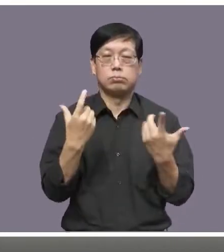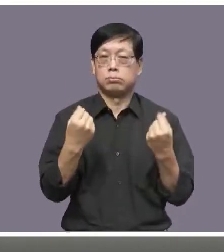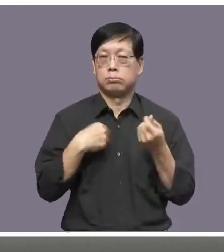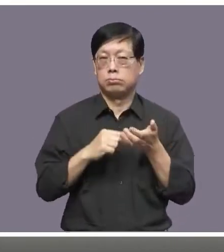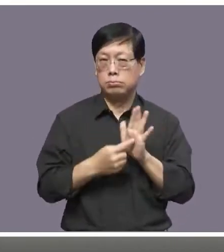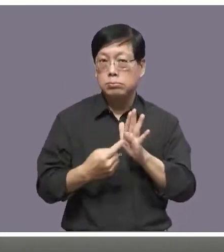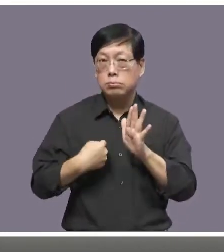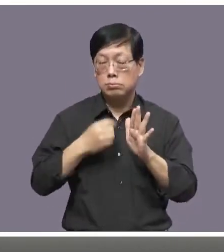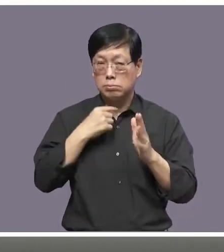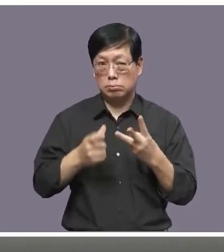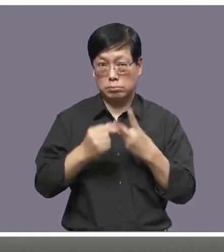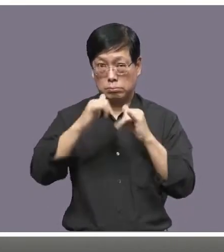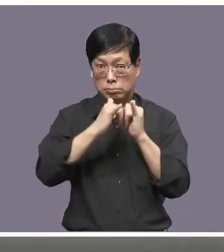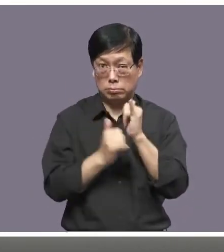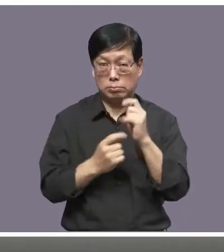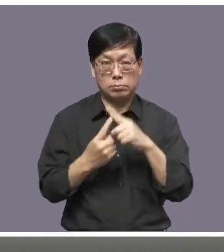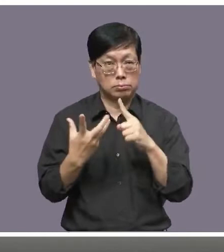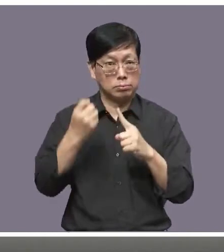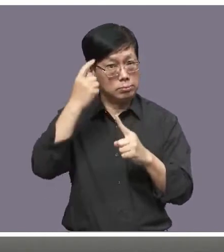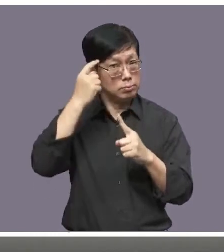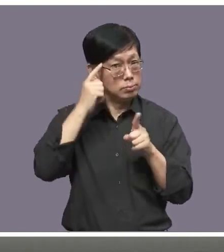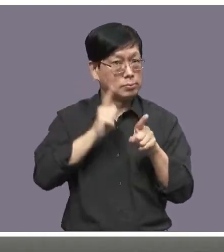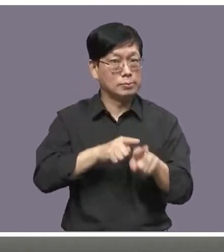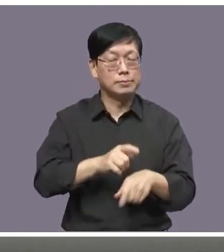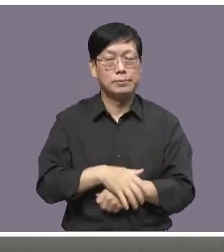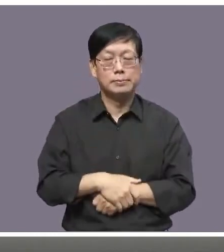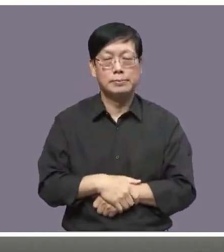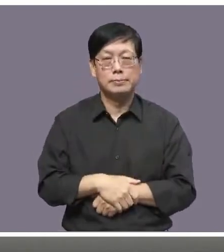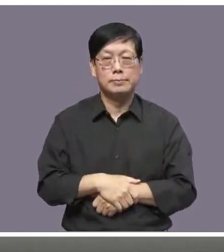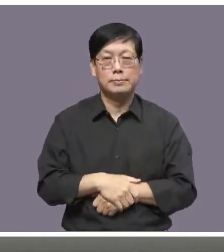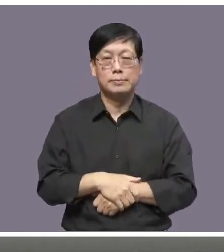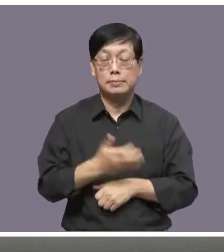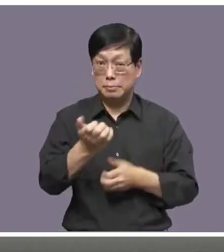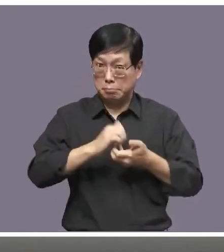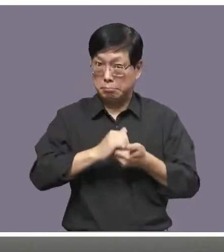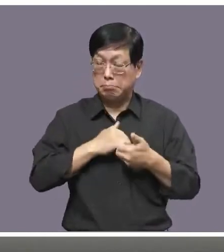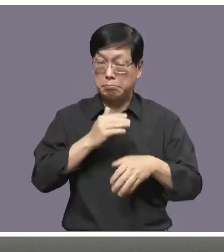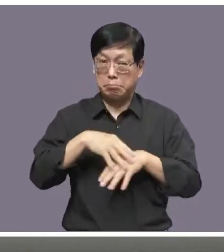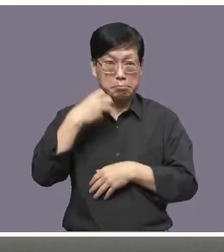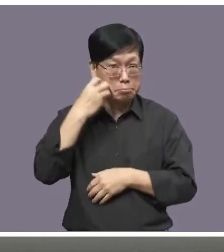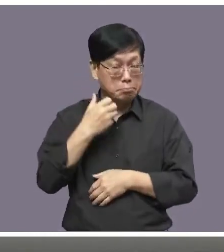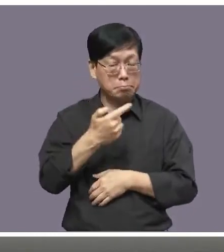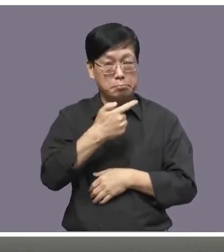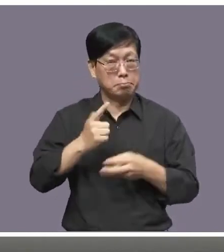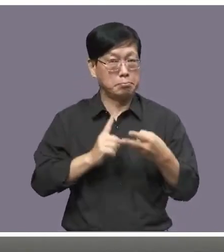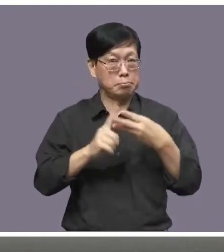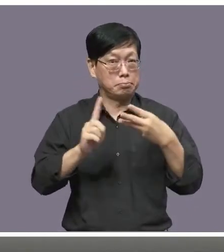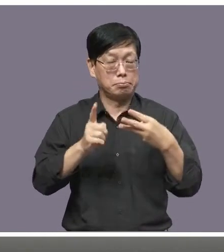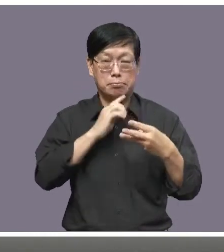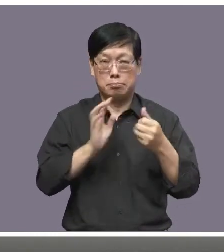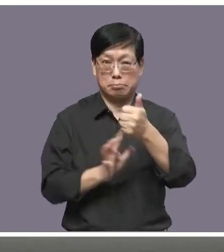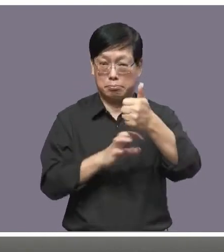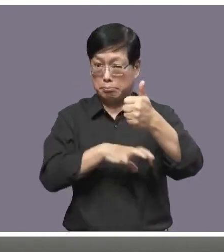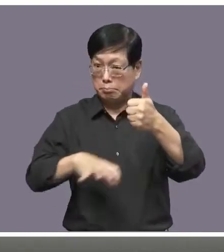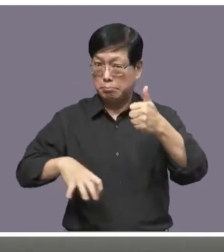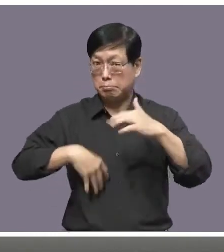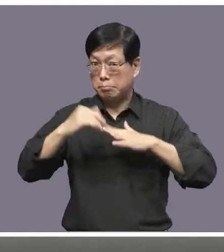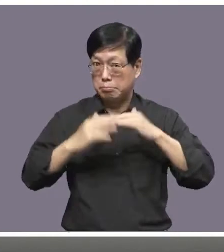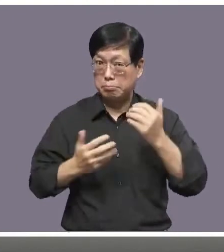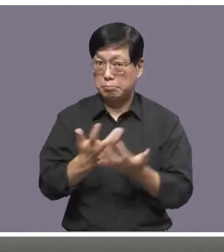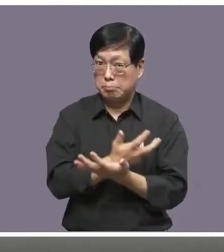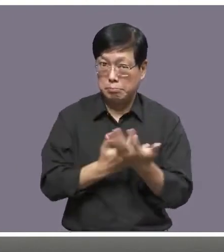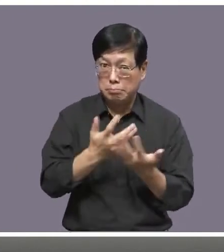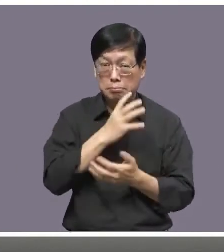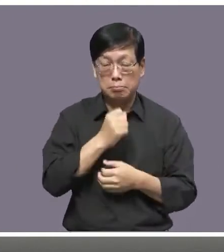现出第三代人权的概念所在下一页那预期的成效其实最重要的就是部会间的整合还有